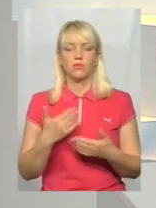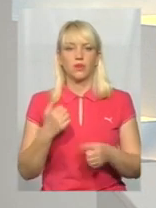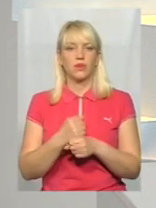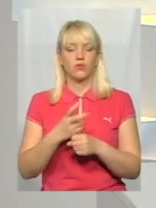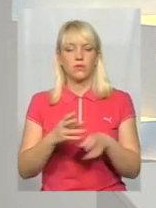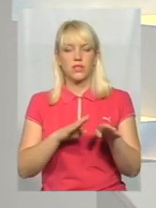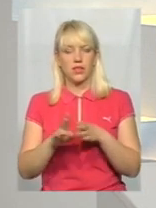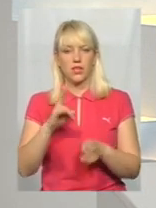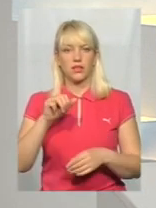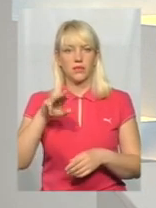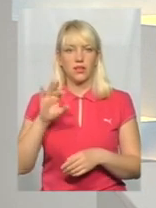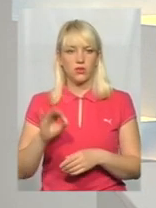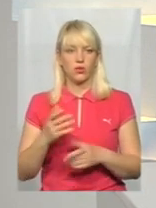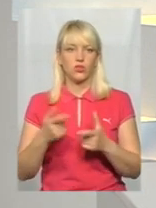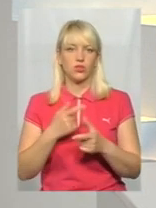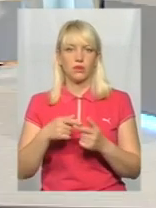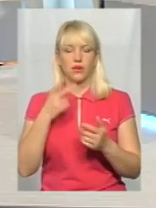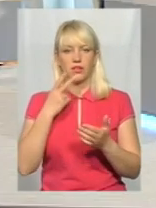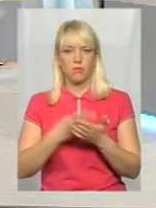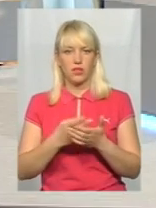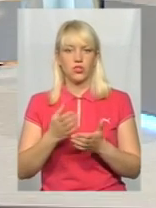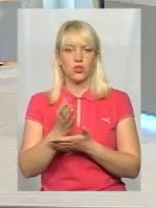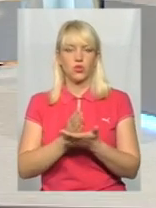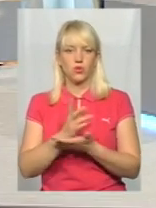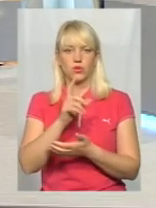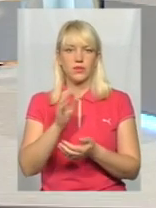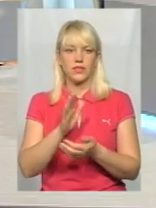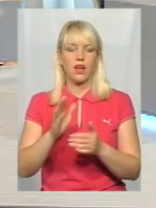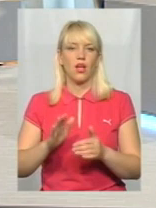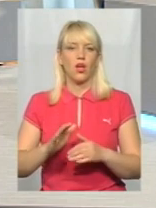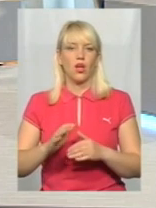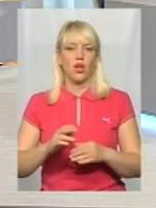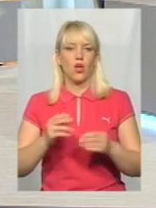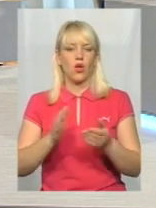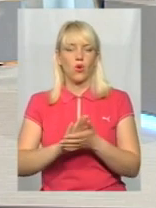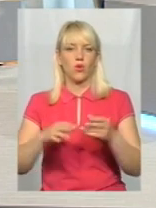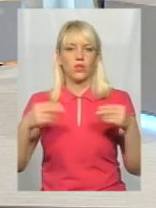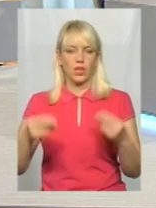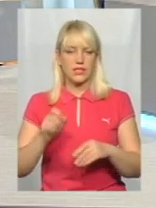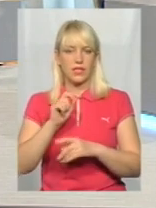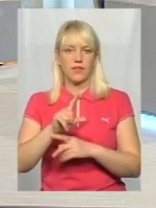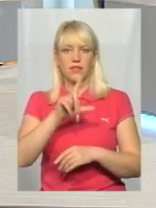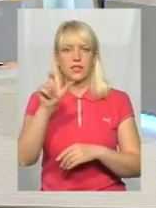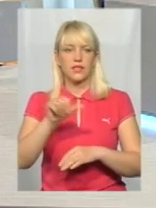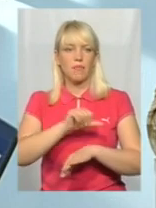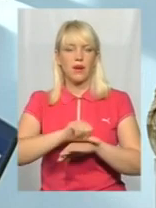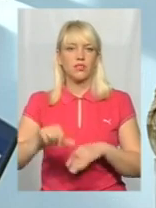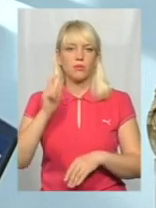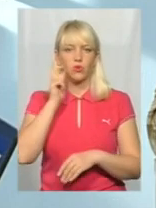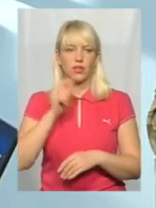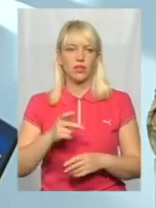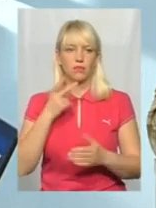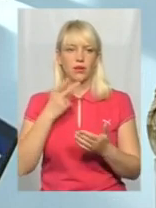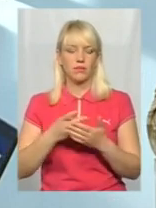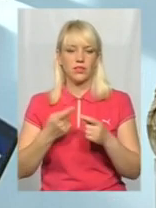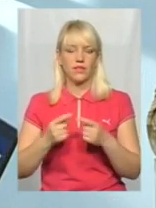то передбачено службою за контрактним завдання за межами України? Передбачено, це